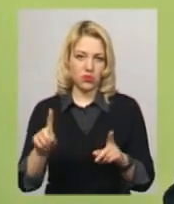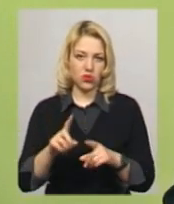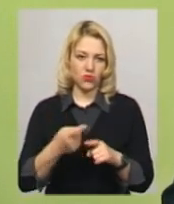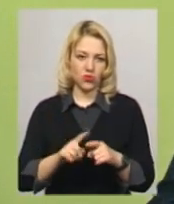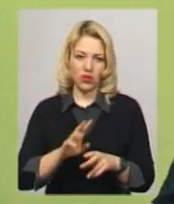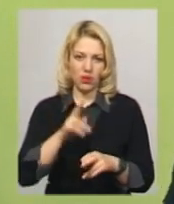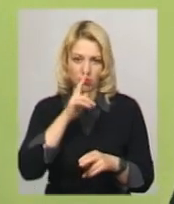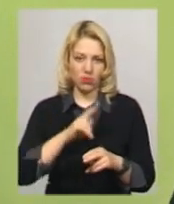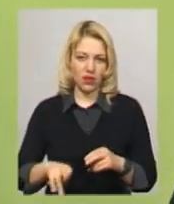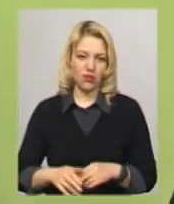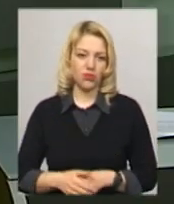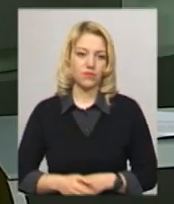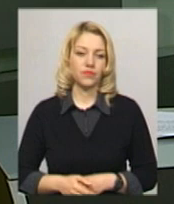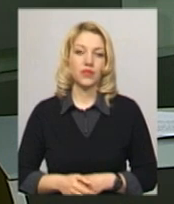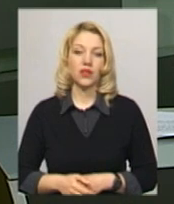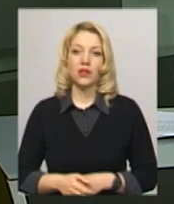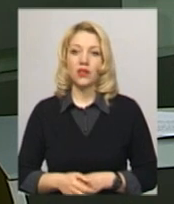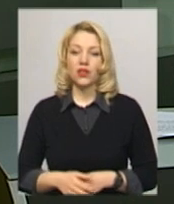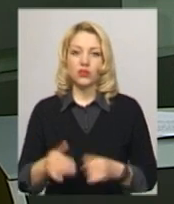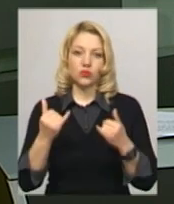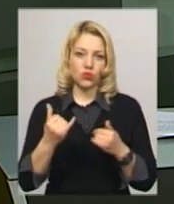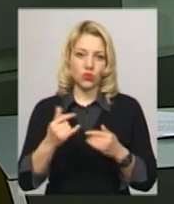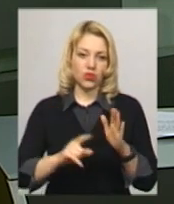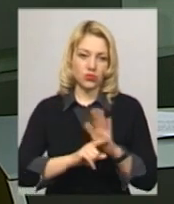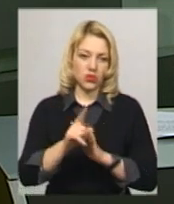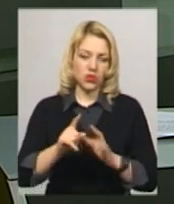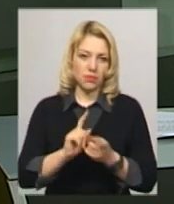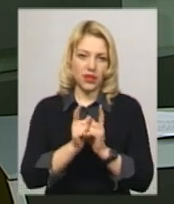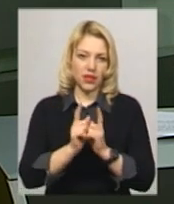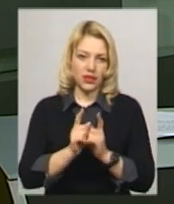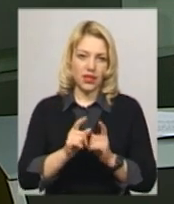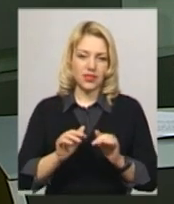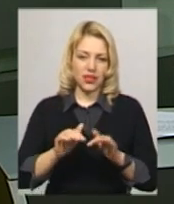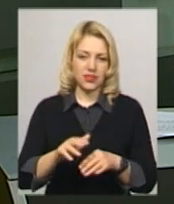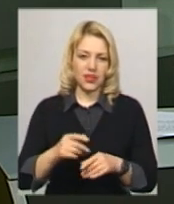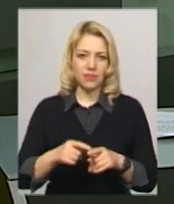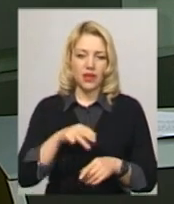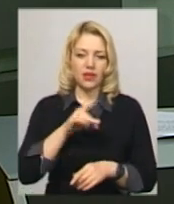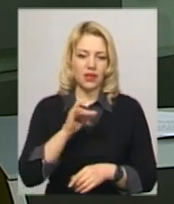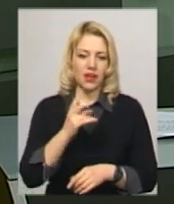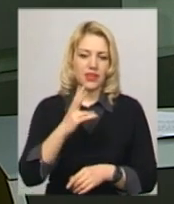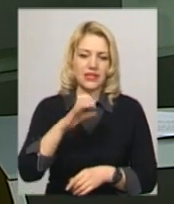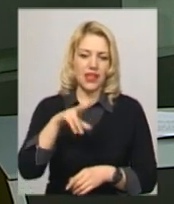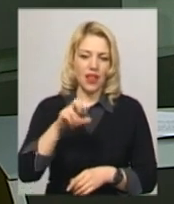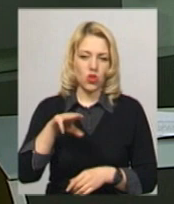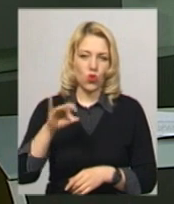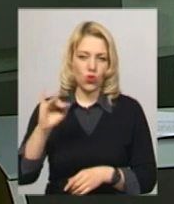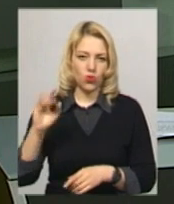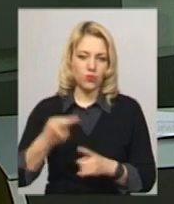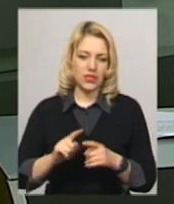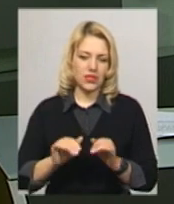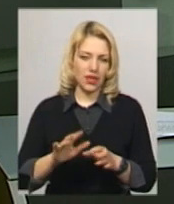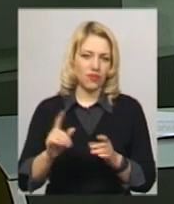вона просто не пропадала. Сьогодні розпочалась перекладацька резиденція «Транслаторіум». У Хмельницькому захід відбувається